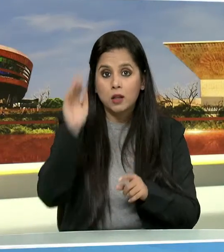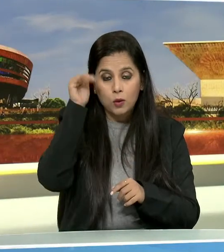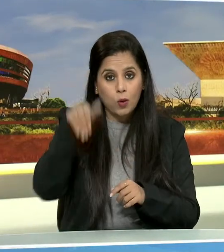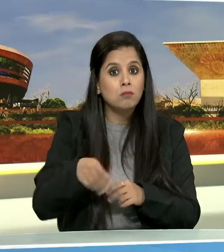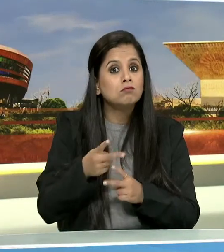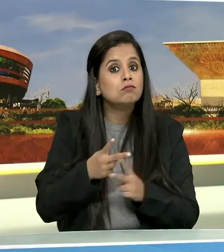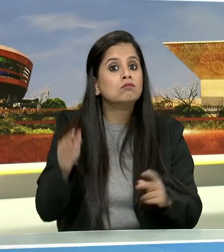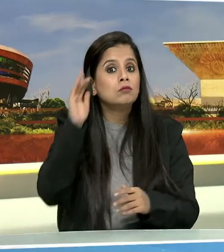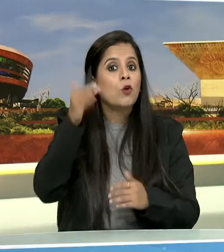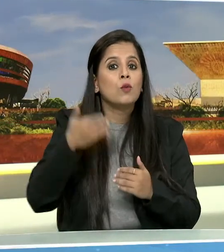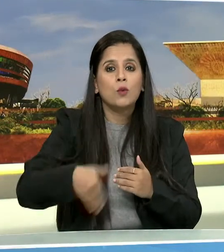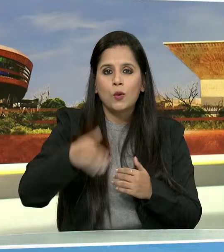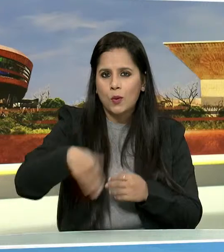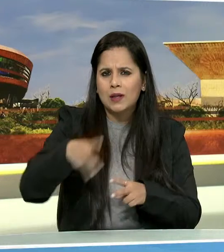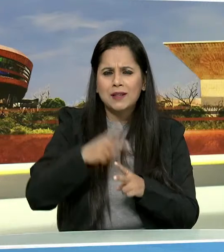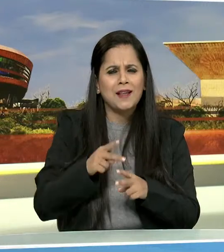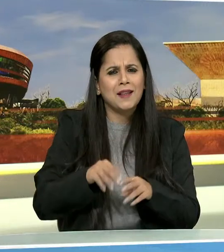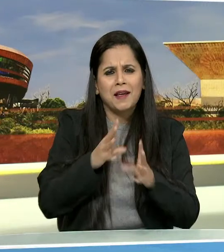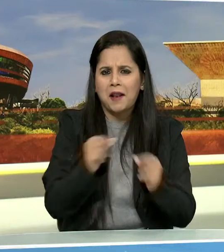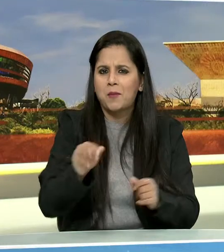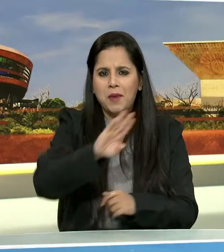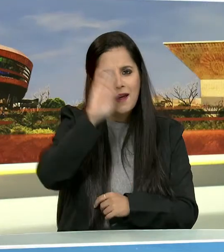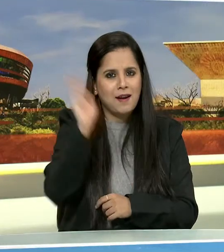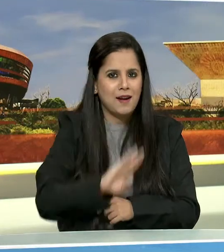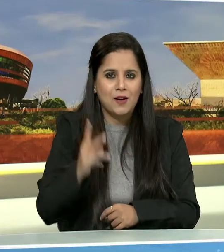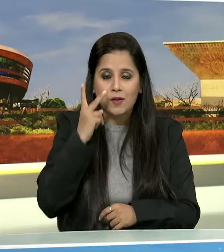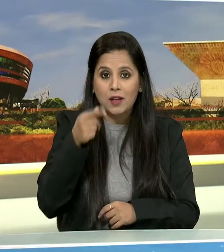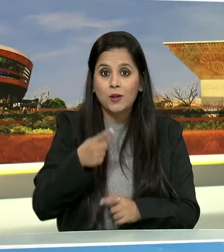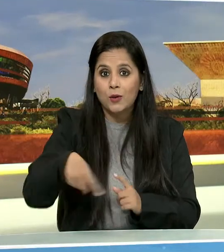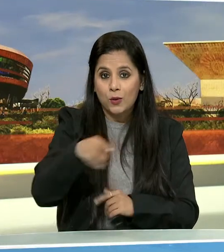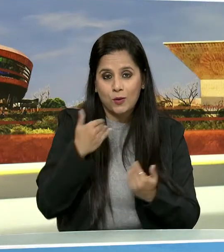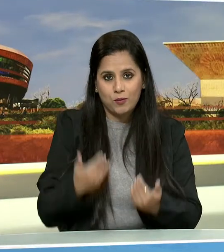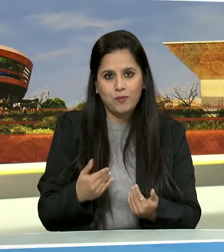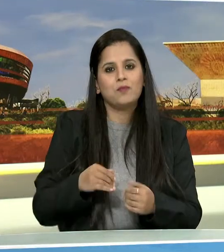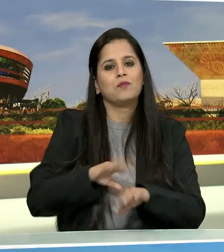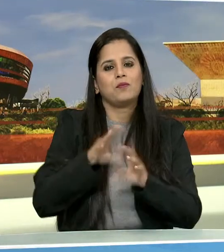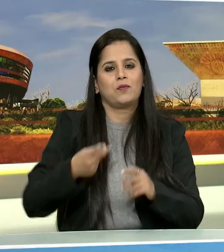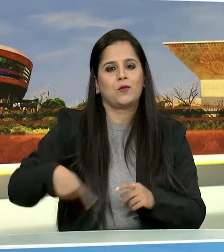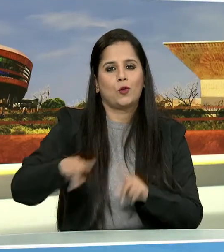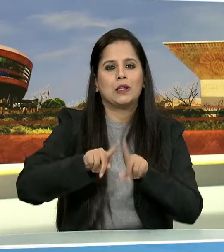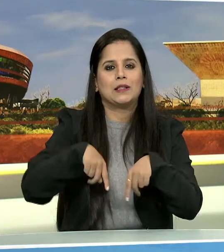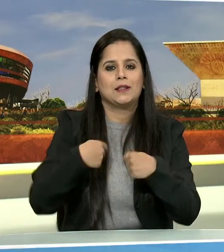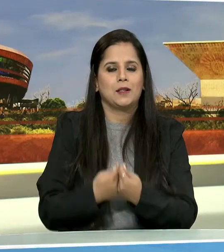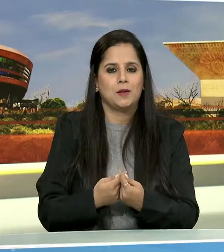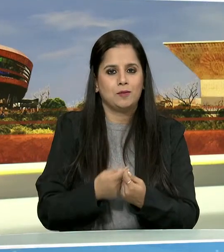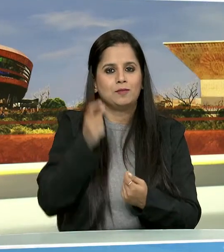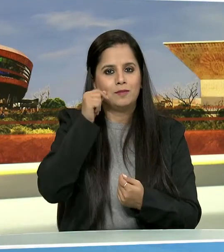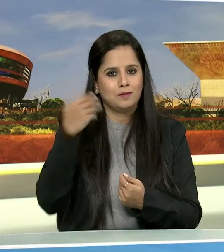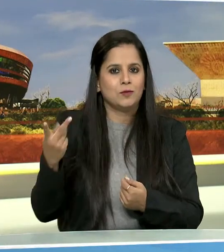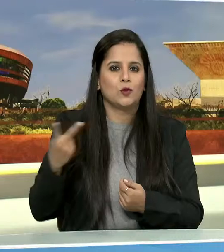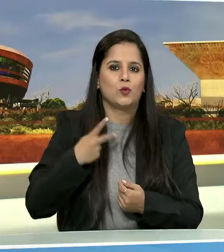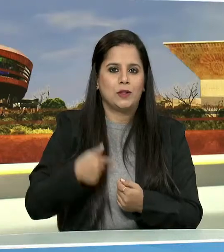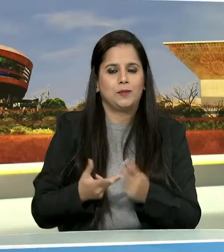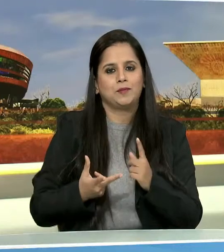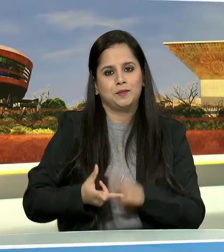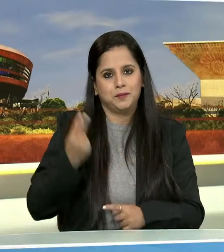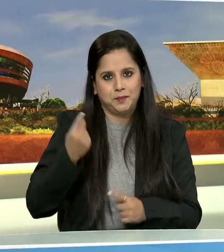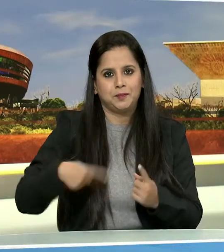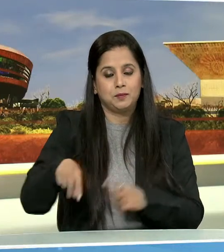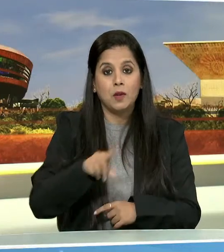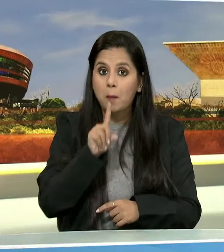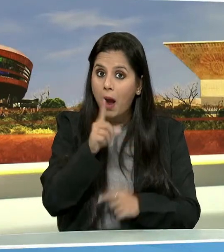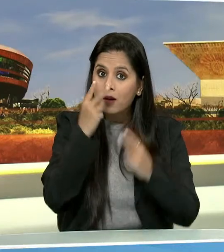पर खबरों का सफर कभी नहीं थमता इसलिए मुझे और हमारे सेयोगी मनीशा शर्मा को दीजिए अनुमती